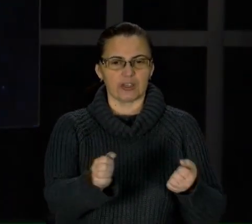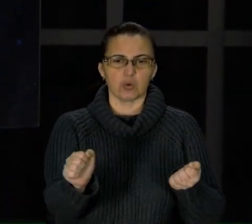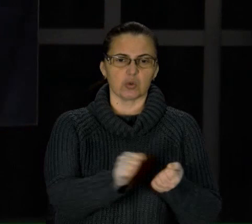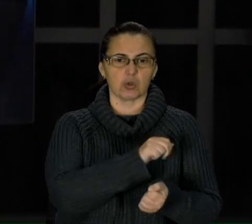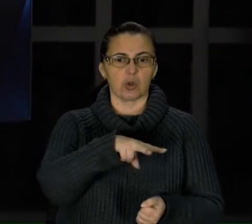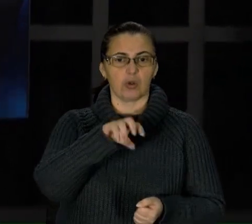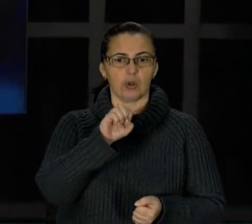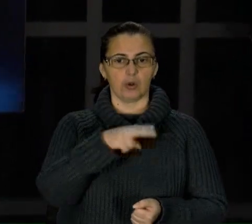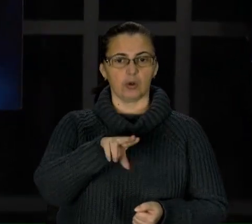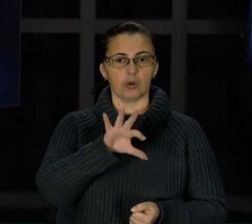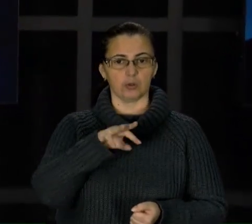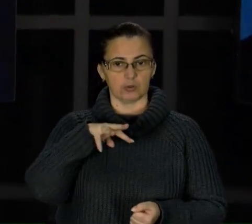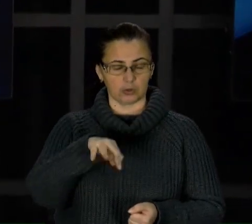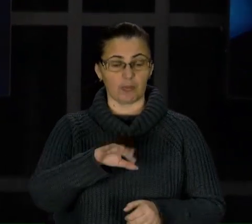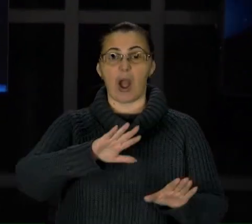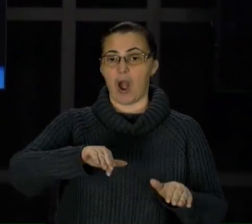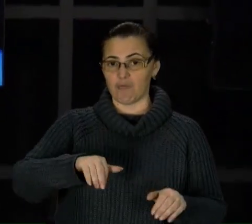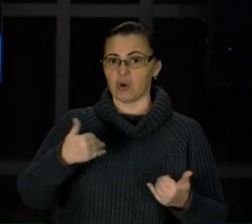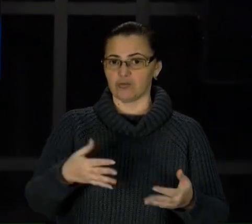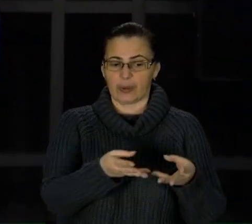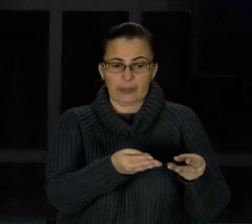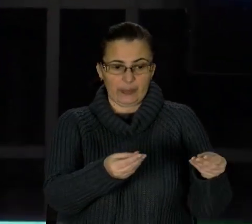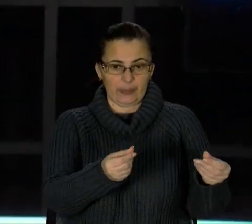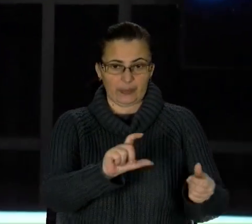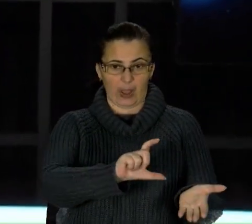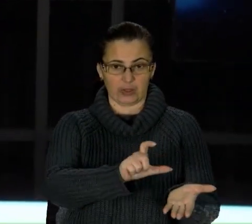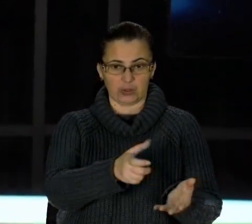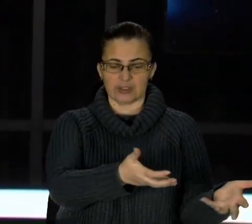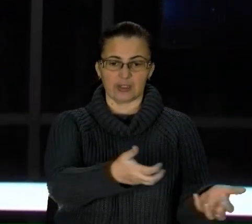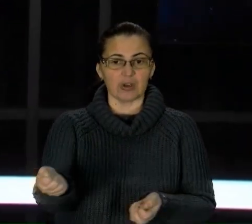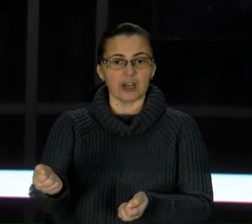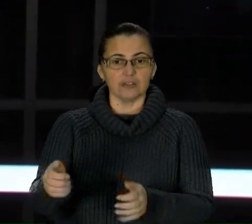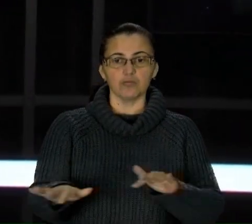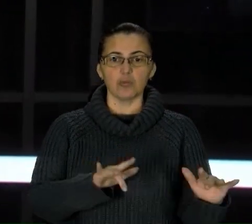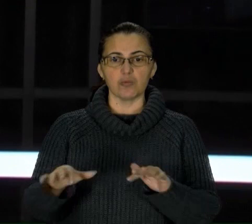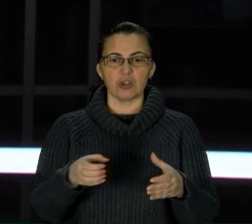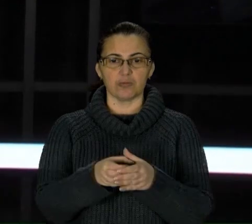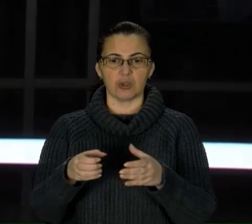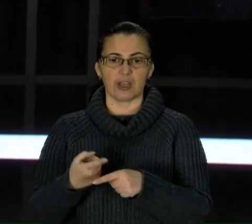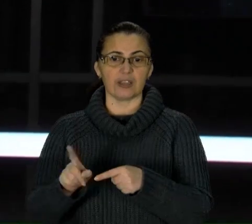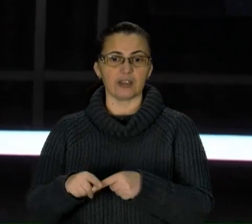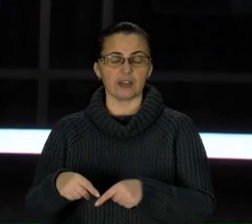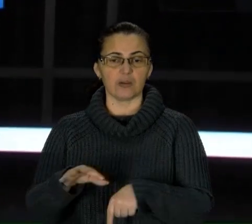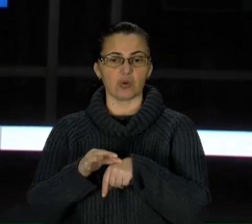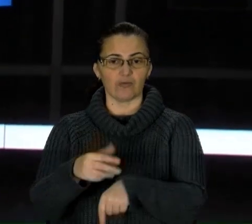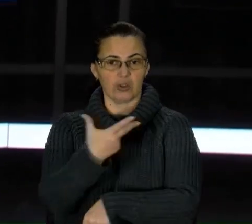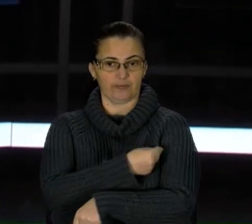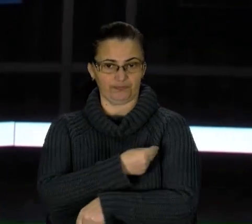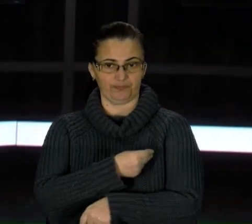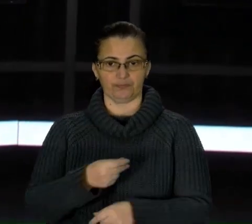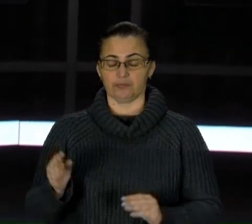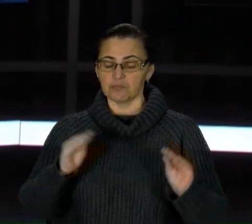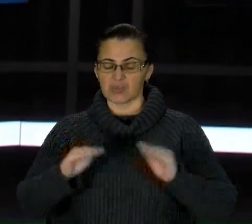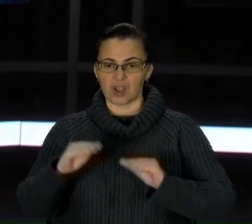регіональних складів уже розморожені дози забиратимуть мобільні бригади, що проводять імунізацію. Вакцину складатимуть у